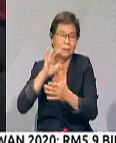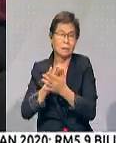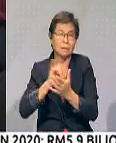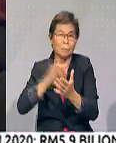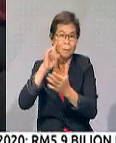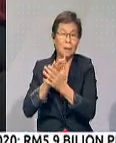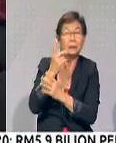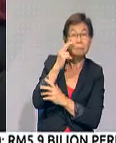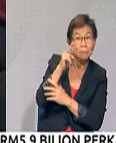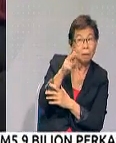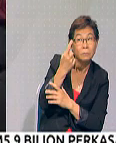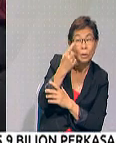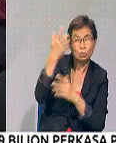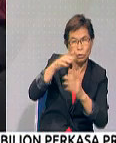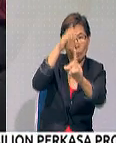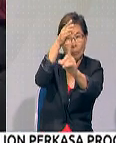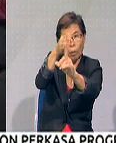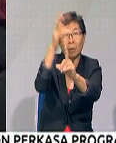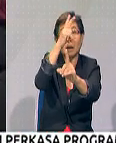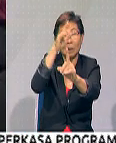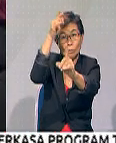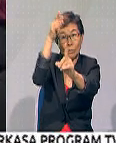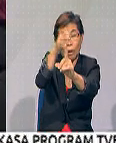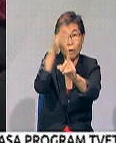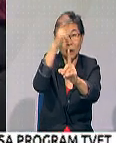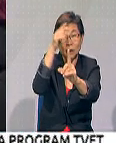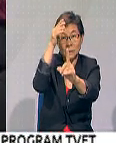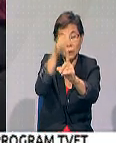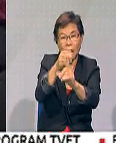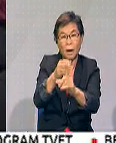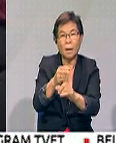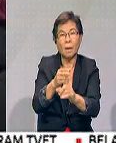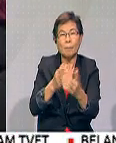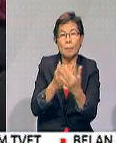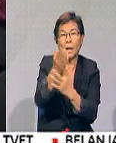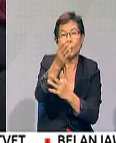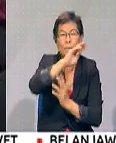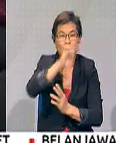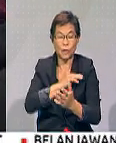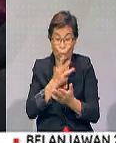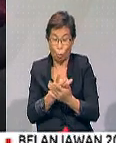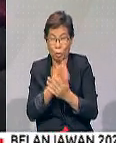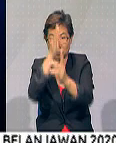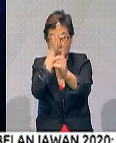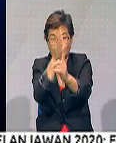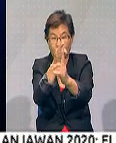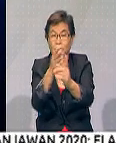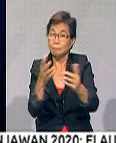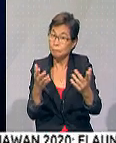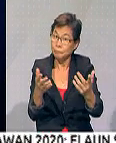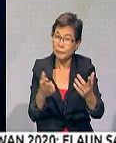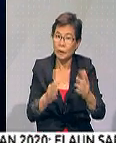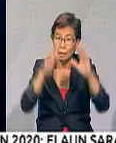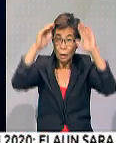kita lihat tadi juga telah disasarkan oleh kerajaan melalui yang berhormat Menteri Keuangan bahawa